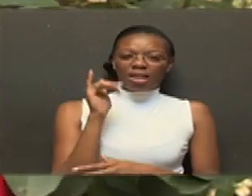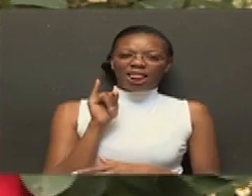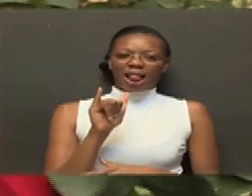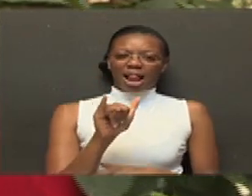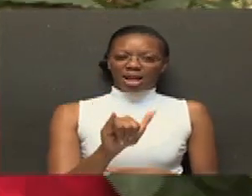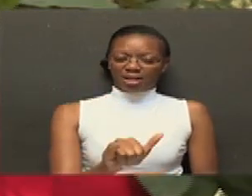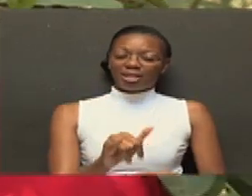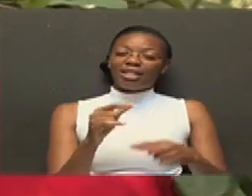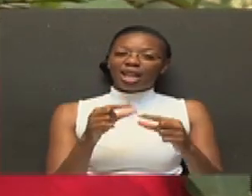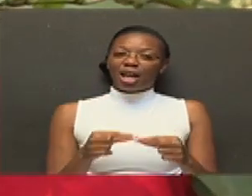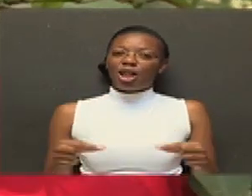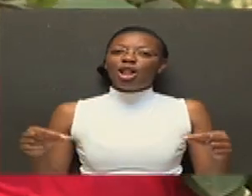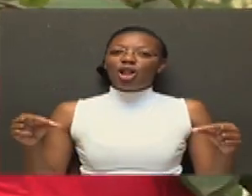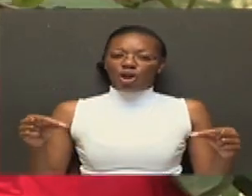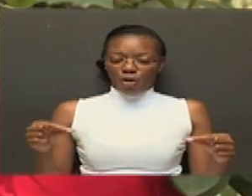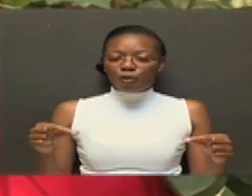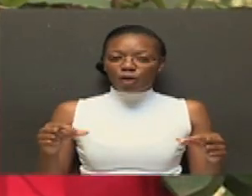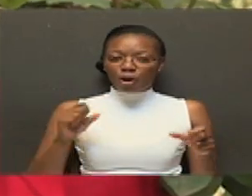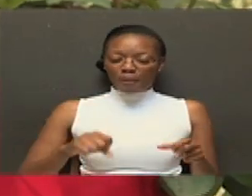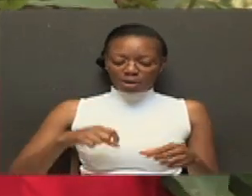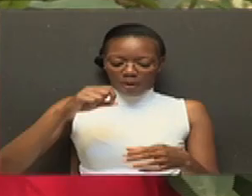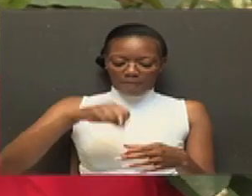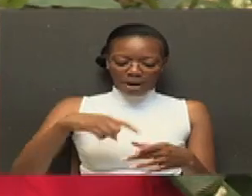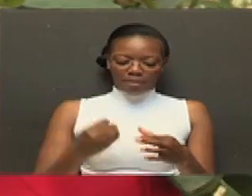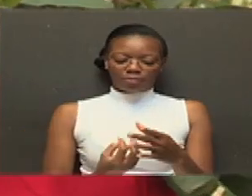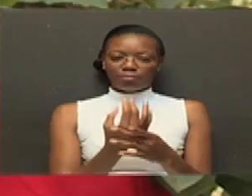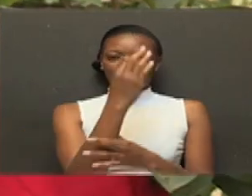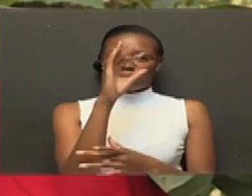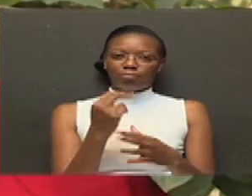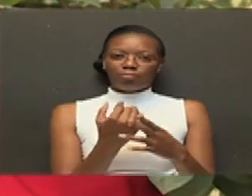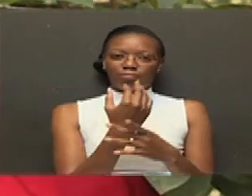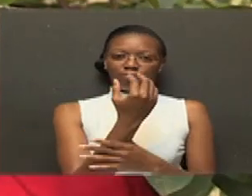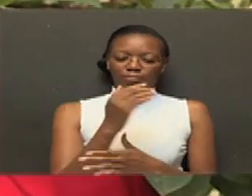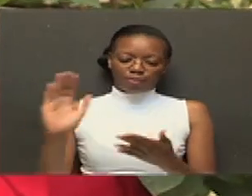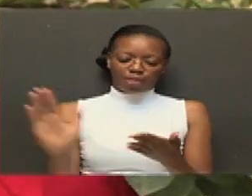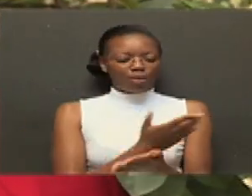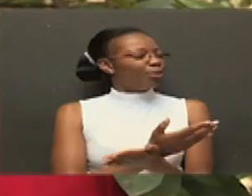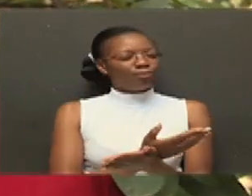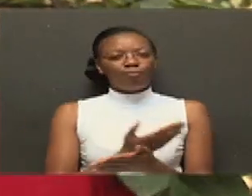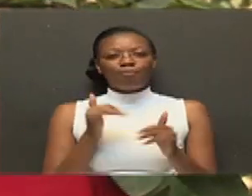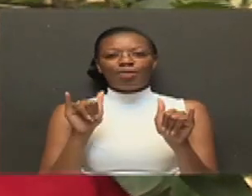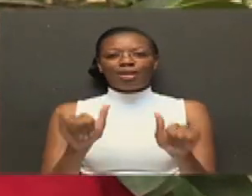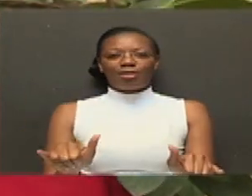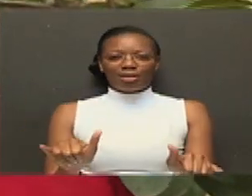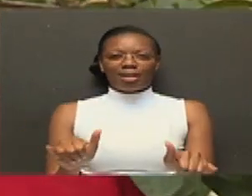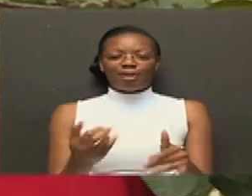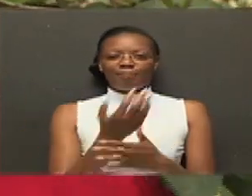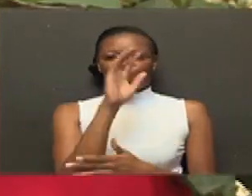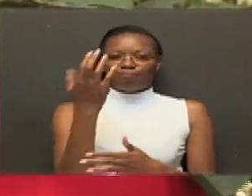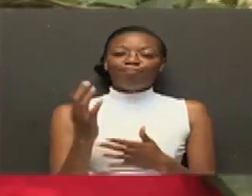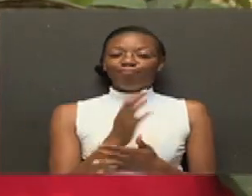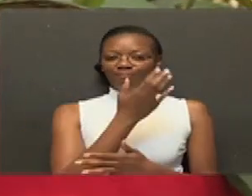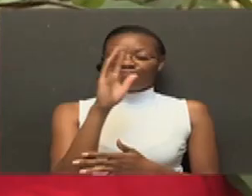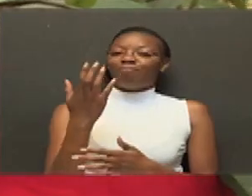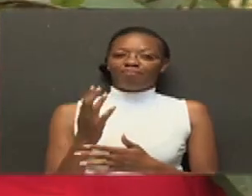Tunaeza tafuta njia zingine Za kukuuza miti Ili izipotee kwa misitu Misitu yetu